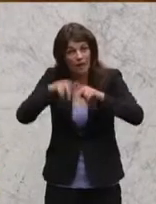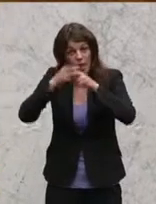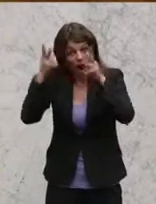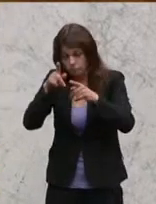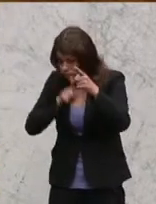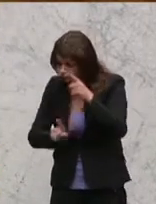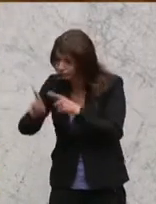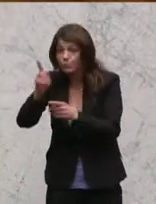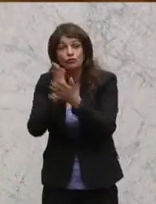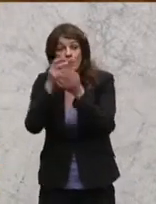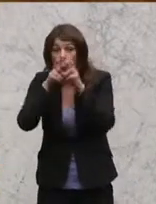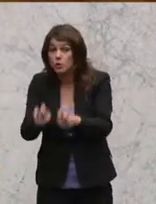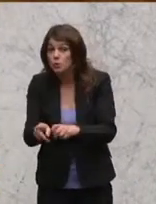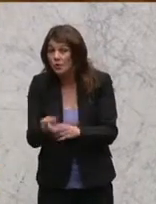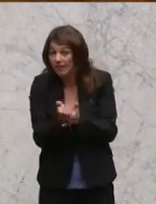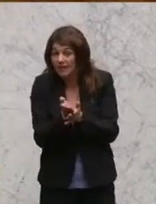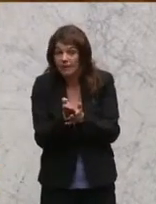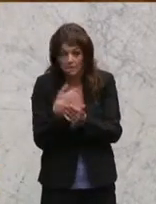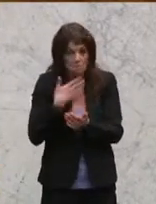zur Untersuchung vorgeführt wurde.